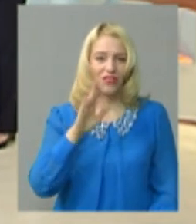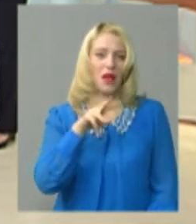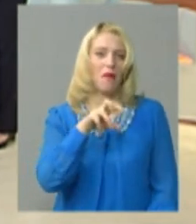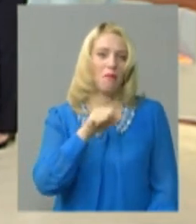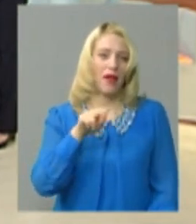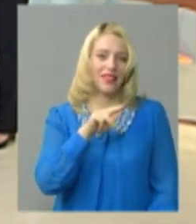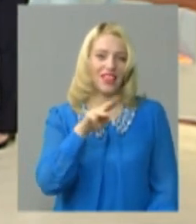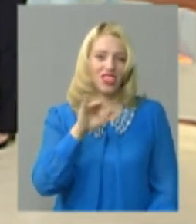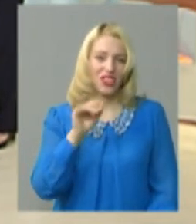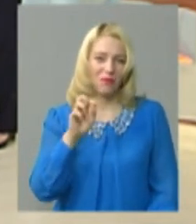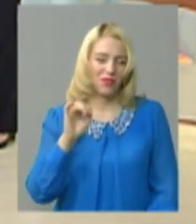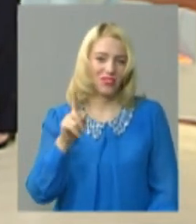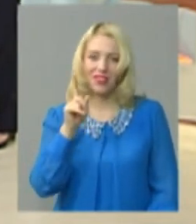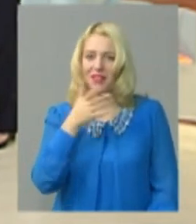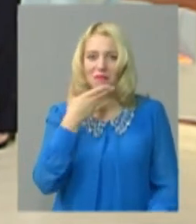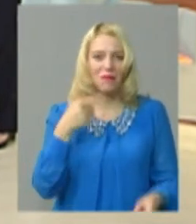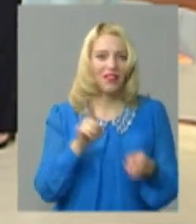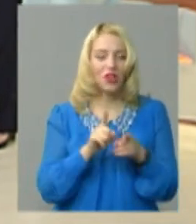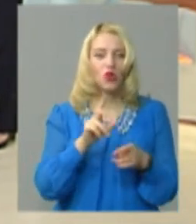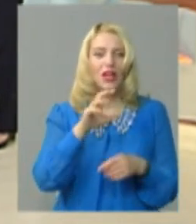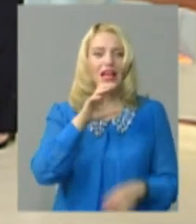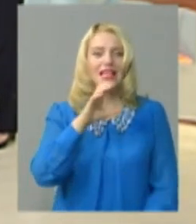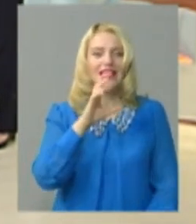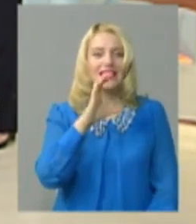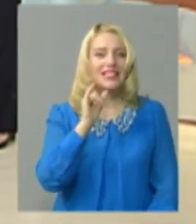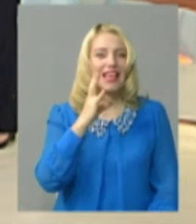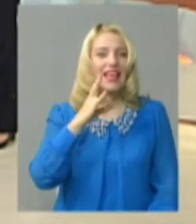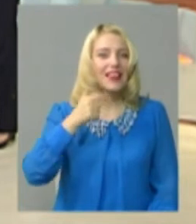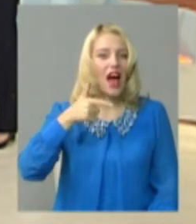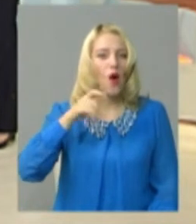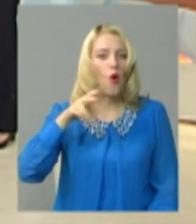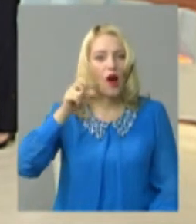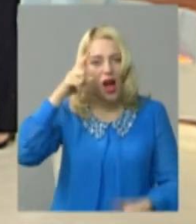Ого, Ну, там немає такої синагоги, як Артур Давидович.